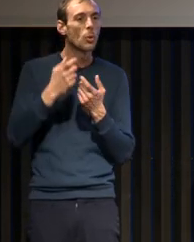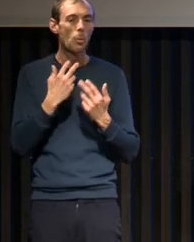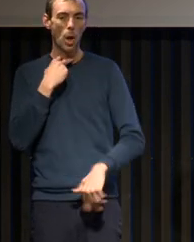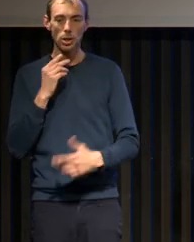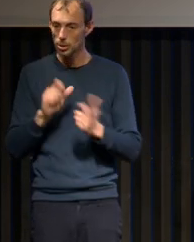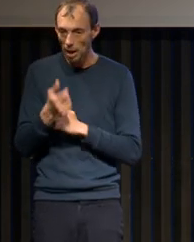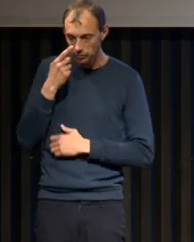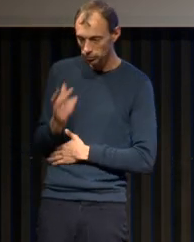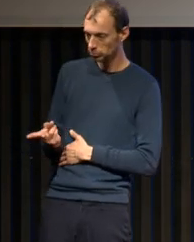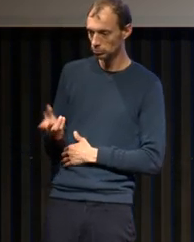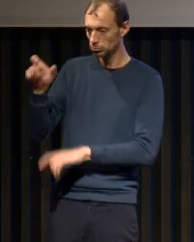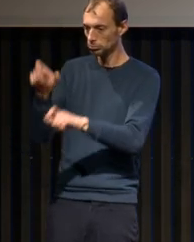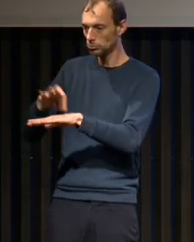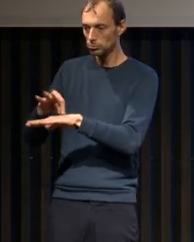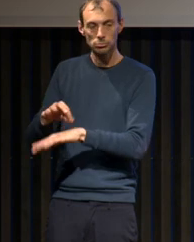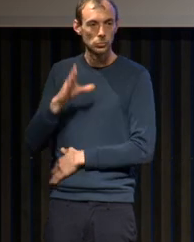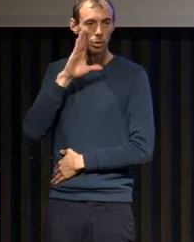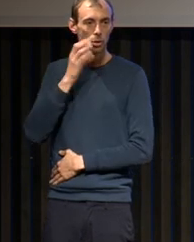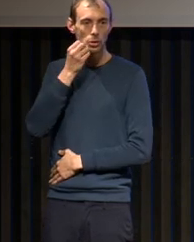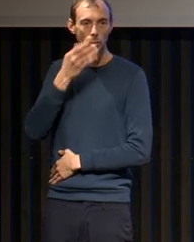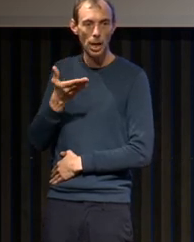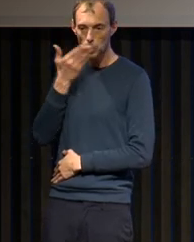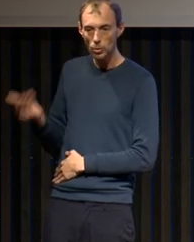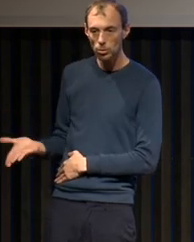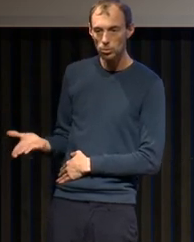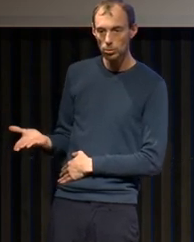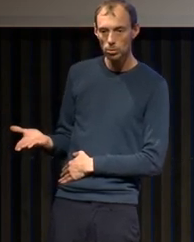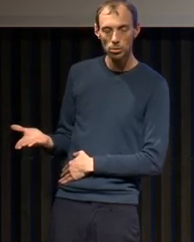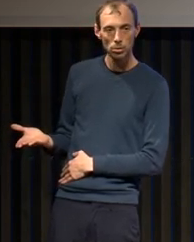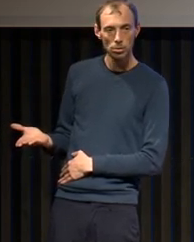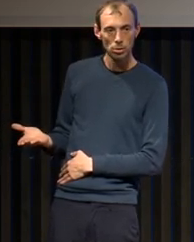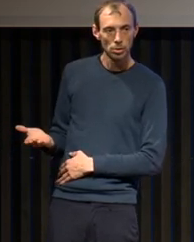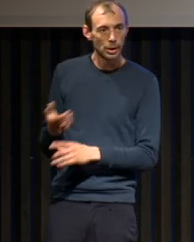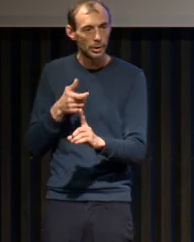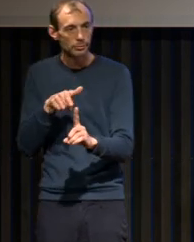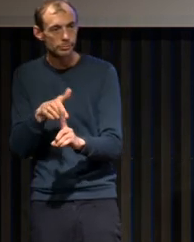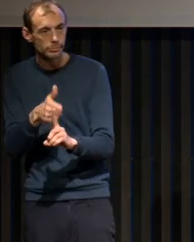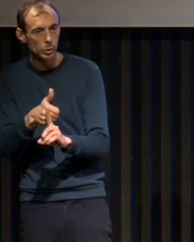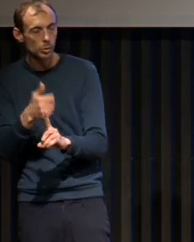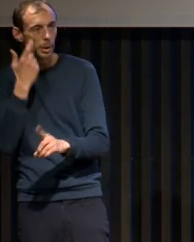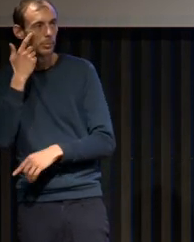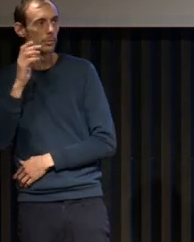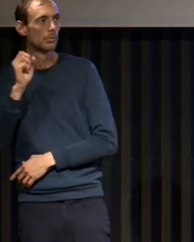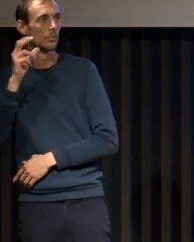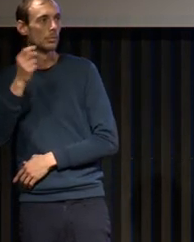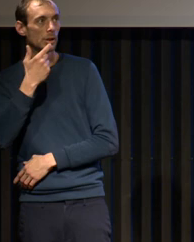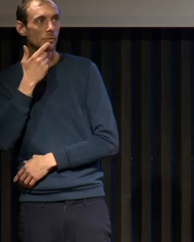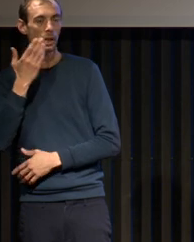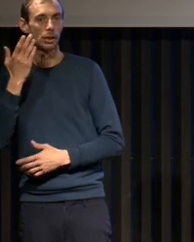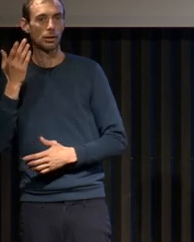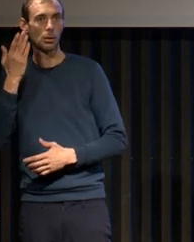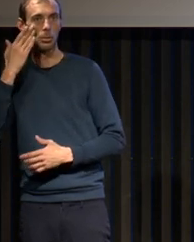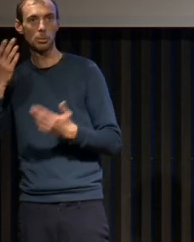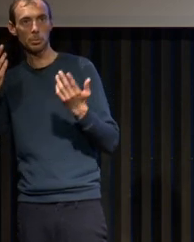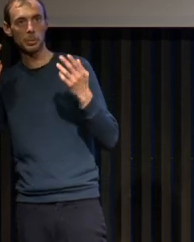va vraiment bouleverser les choses en montrant que, en fait, le problème, c'est qu'on se réveille la nuit parce qu'il y a une obstruction au niveau de la glotte. Alors,